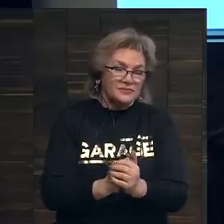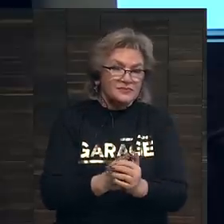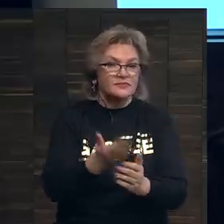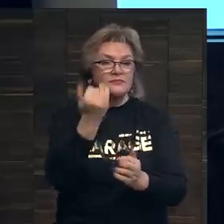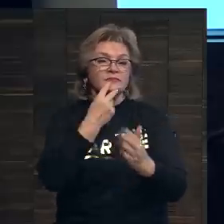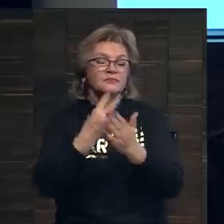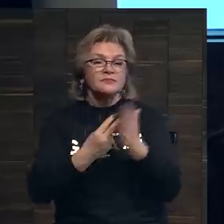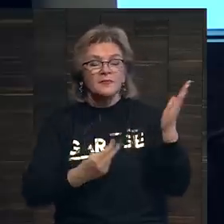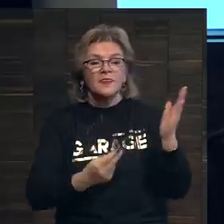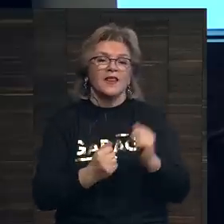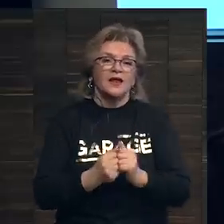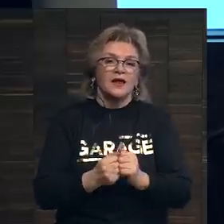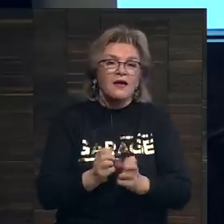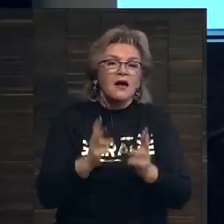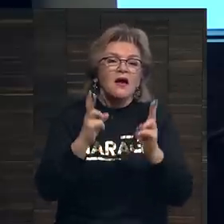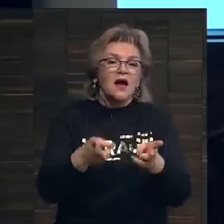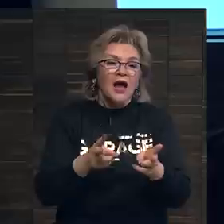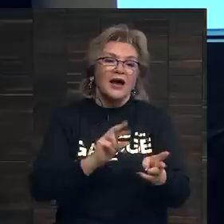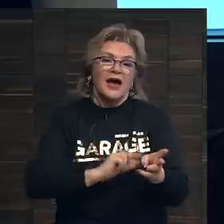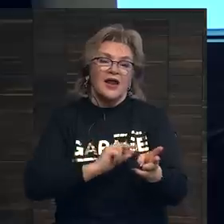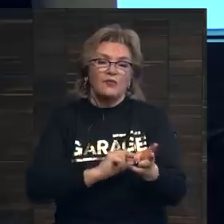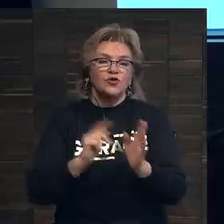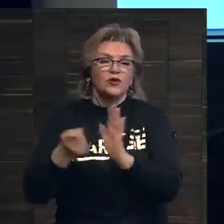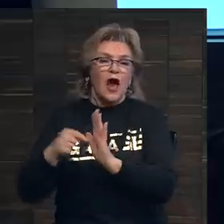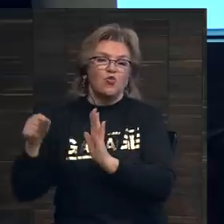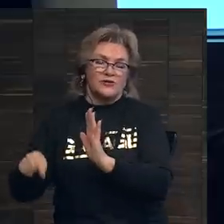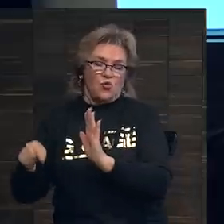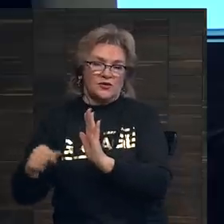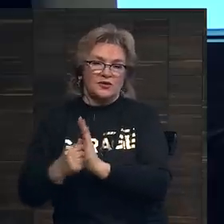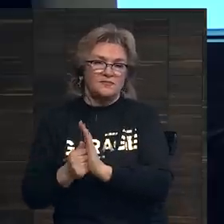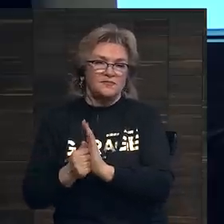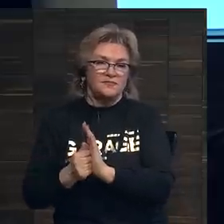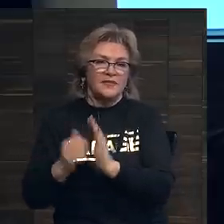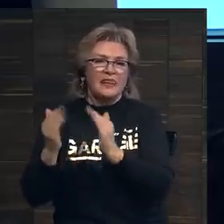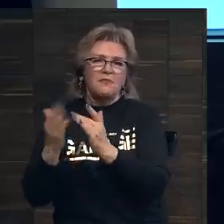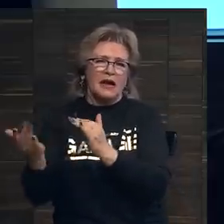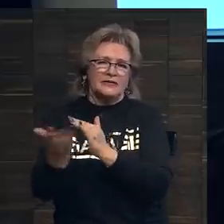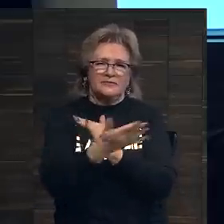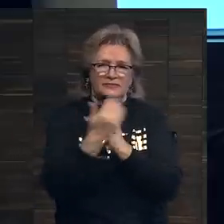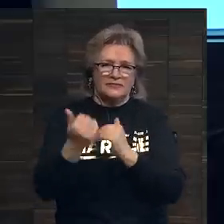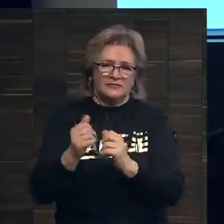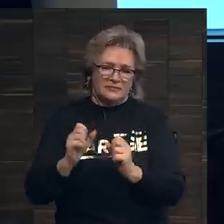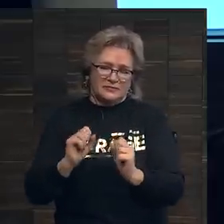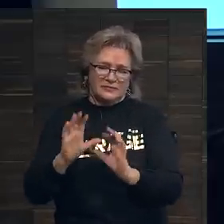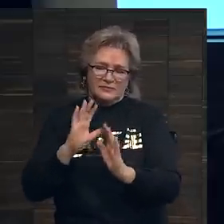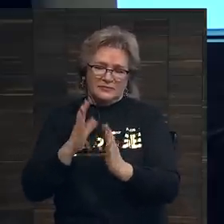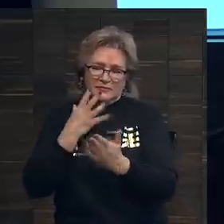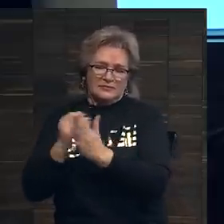Давайте посмотрим на то, как работают аукционные дома сами по себе.